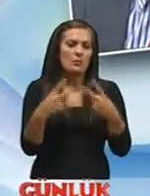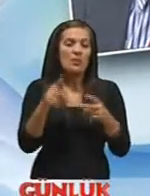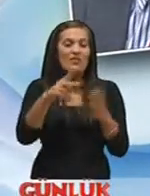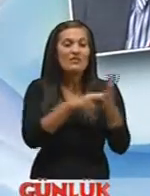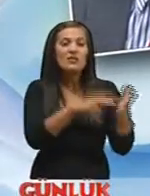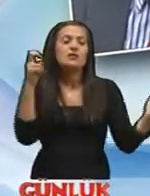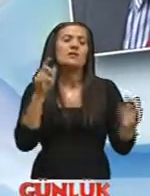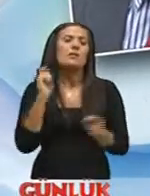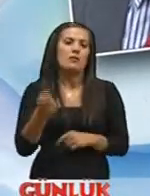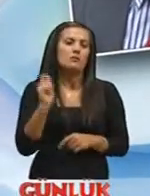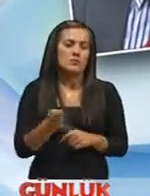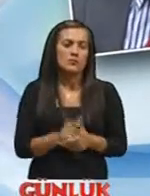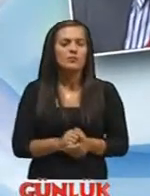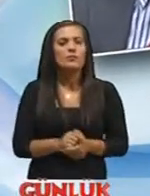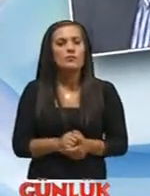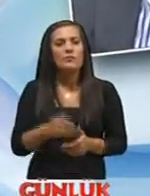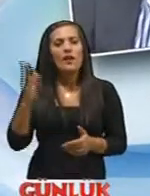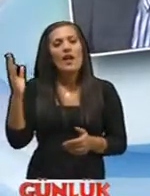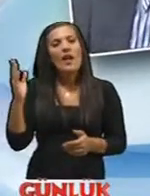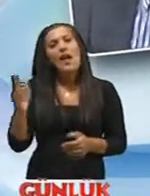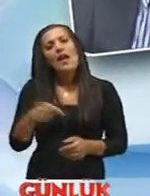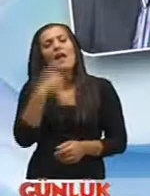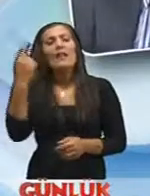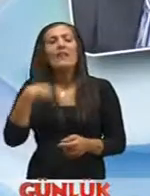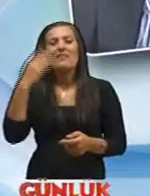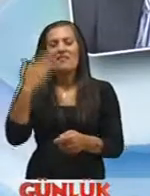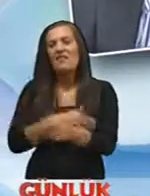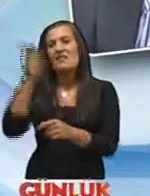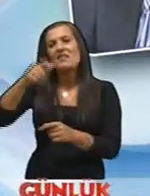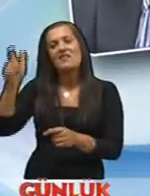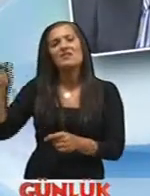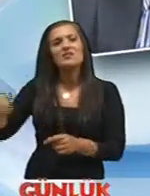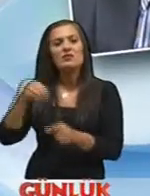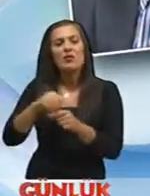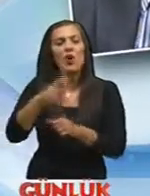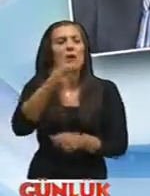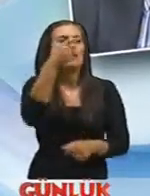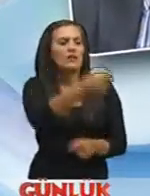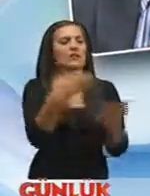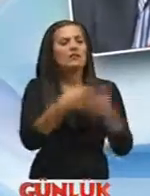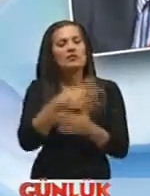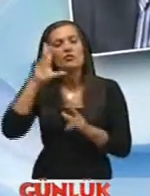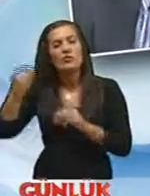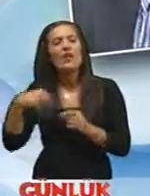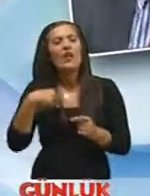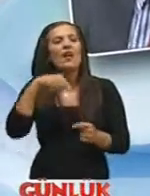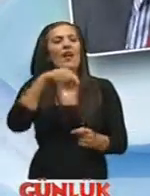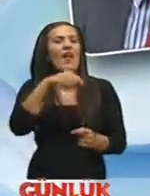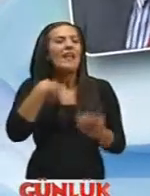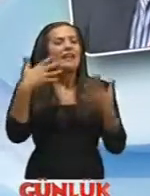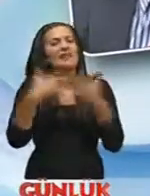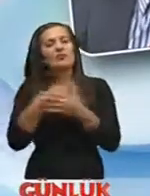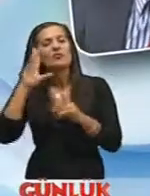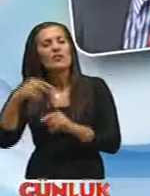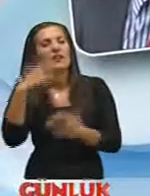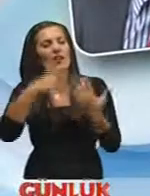olmamız gerekiyor anladım işte tabii üşeniyoruz biliyorsunuz kumandadan kapatır, geceliğin uyurken televizyon izler, kumandadan kapatır